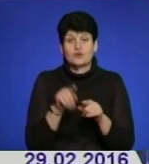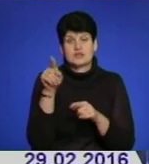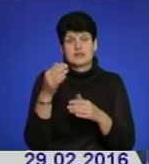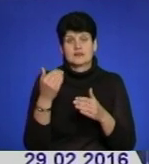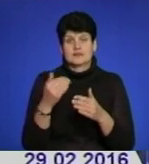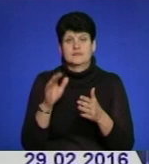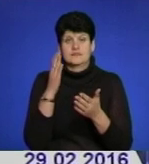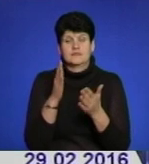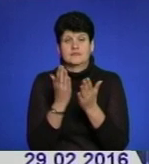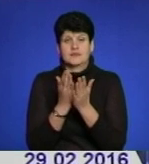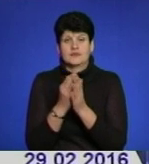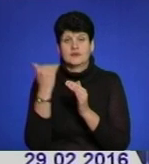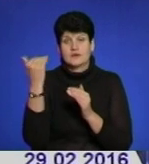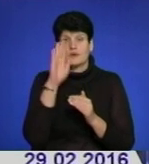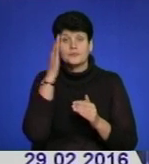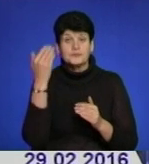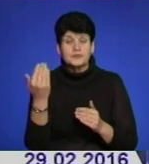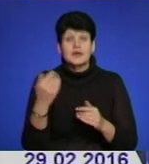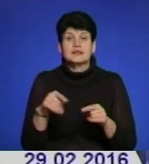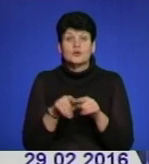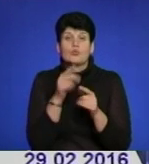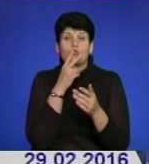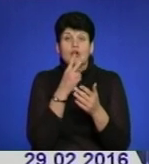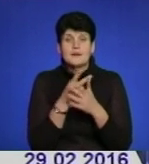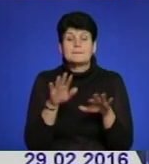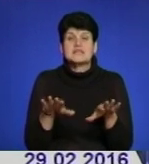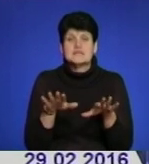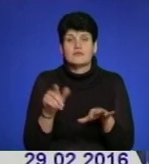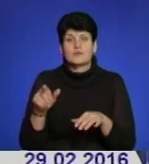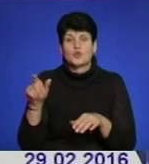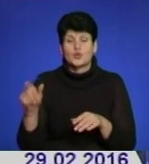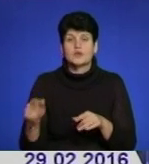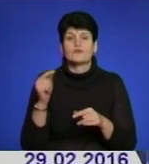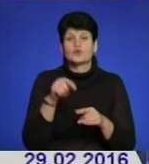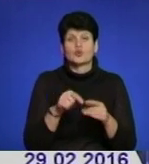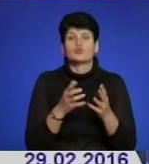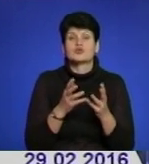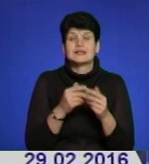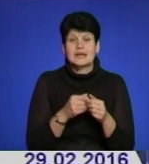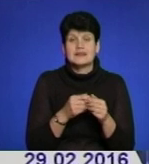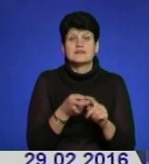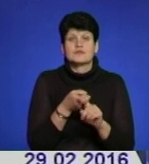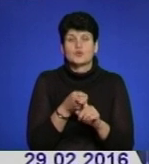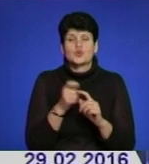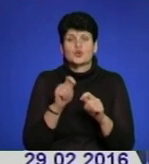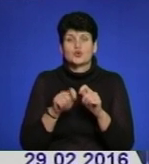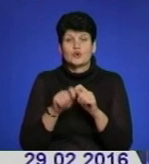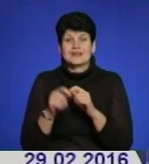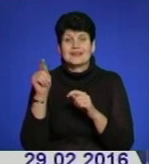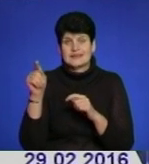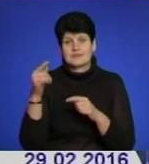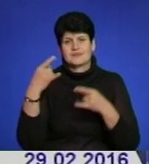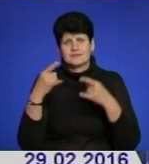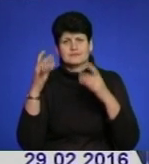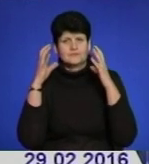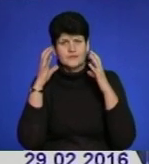Ценізм таких провокацій полягає у тому, щоб продемонструвати місцевому населенні, у тому числі і через підконтрольний їм засоб масової інформації, про